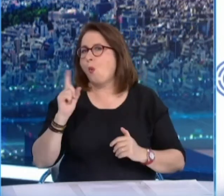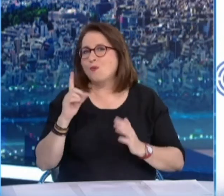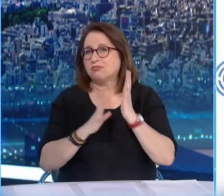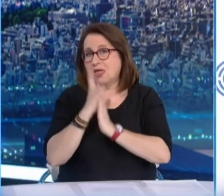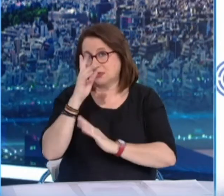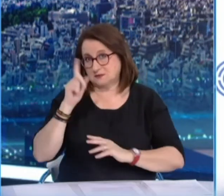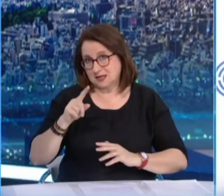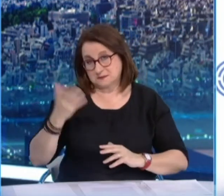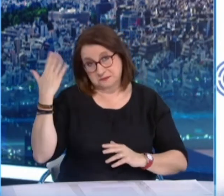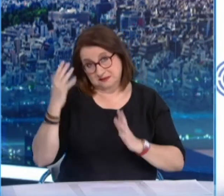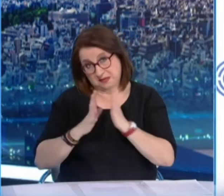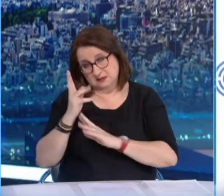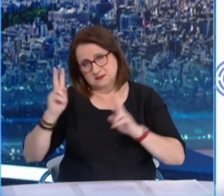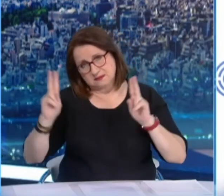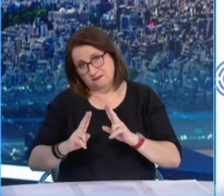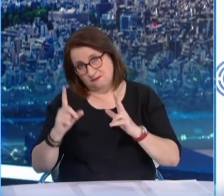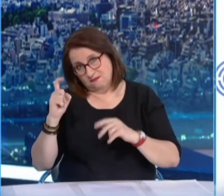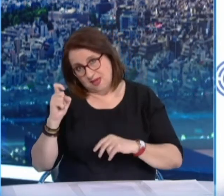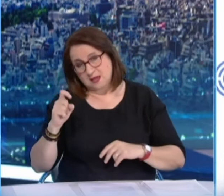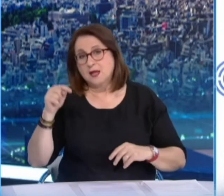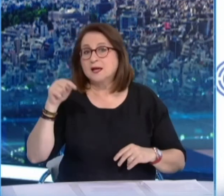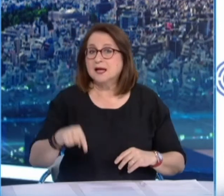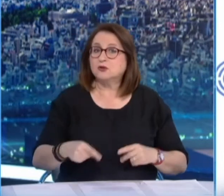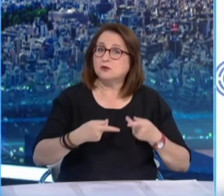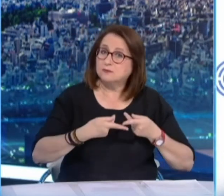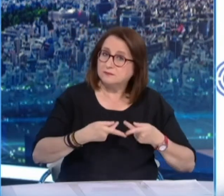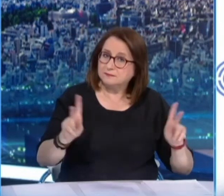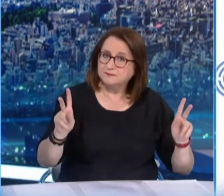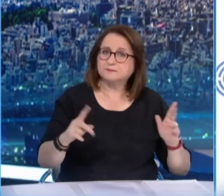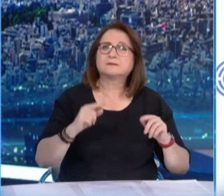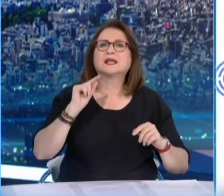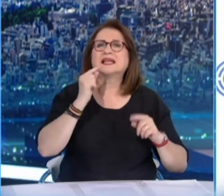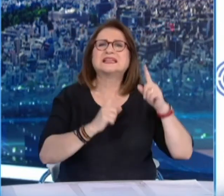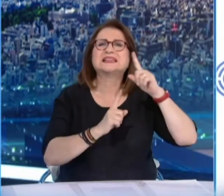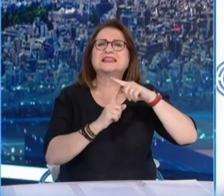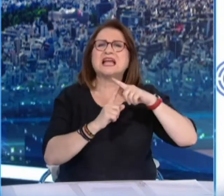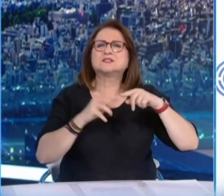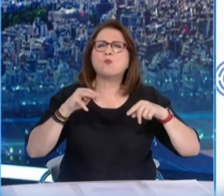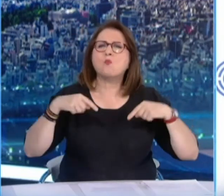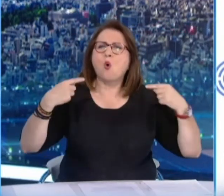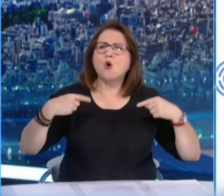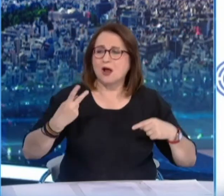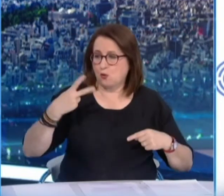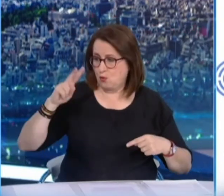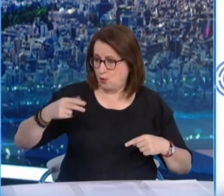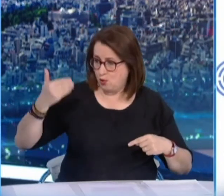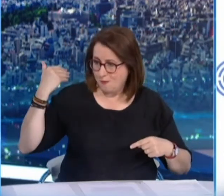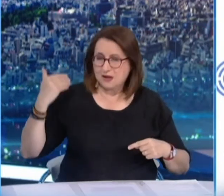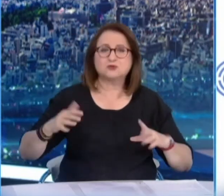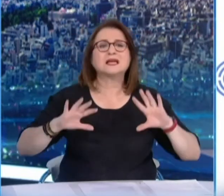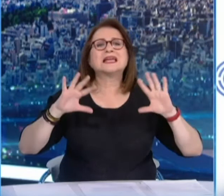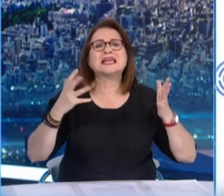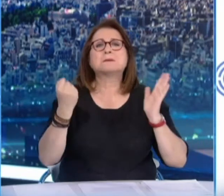του ECDC. Τρίτον, επιτρέπεται πλέον η είσοδος με PCR 72 ώρων ή πιστοποιητικό εμβολιασμού από το Μαυροβούνιο